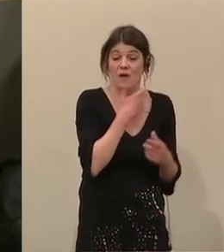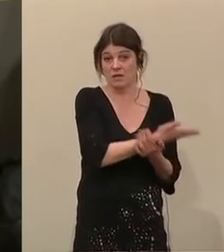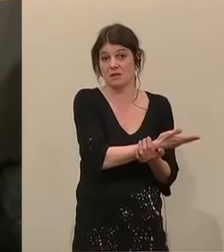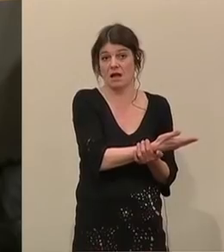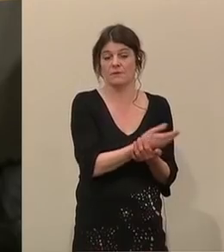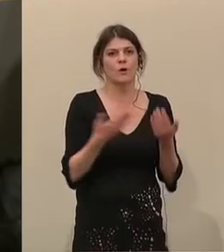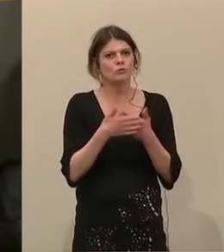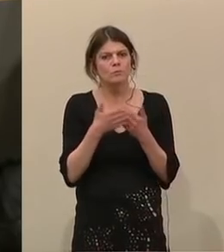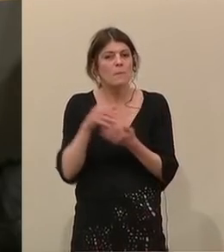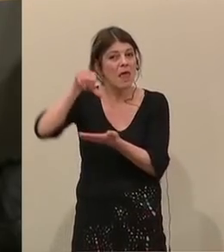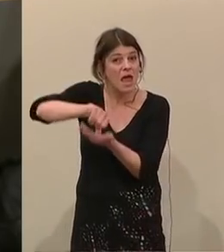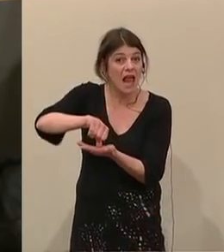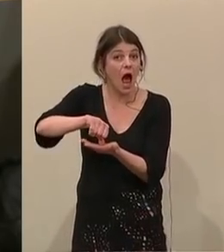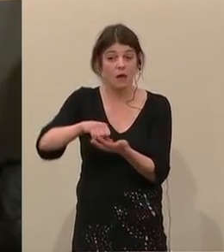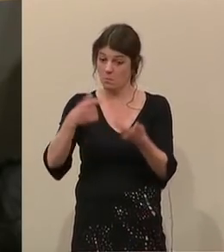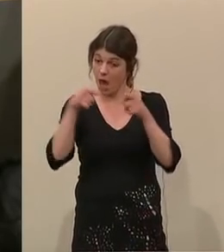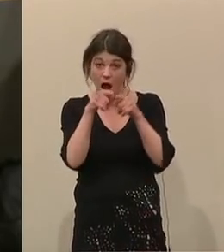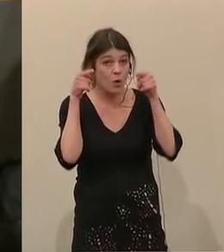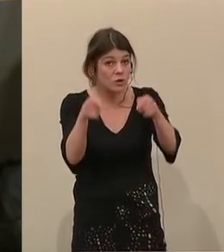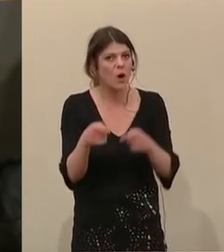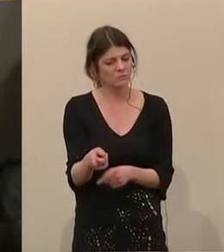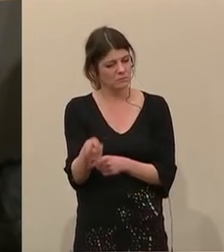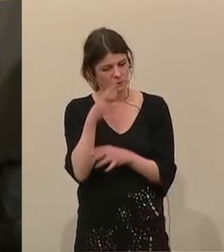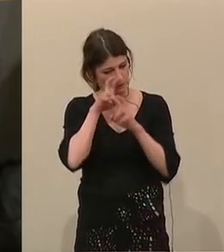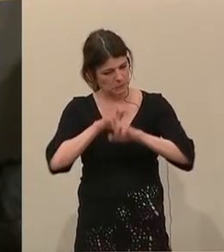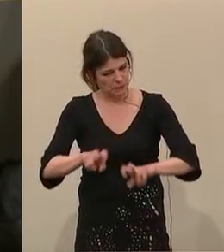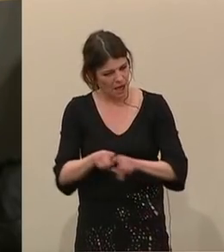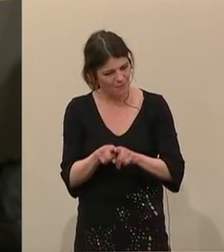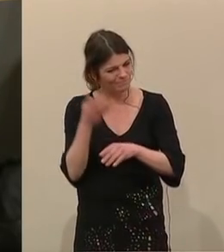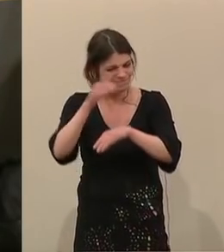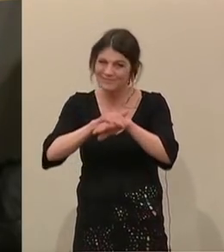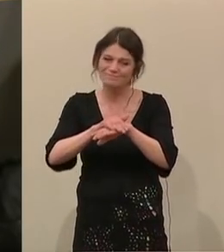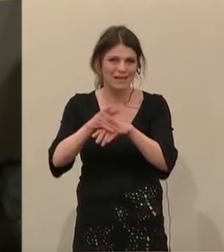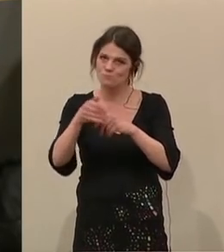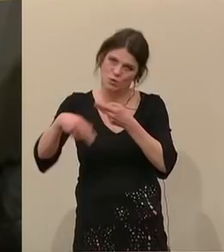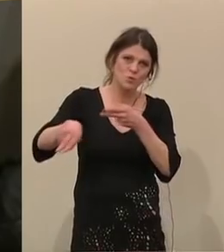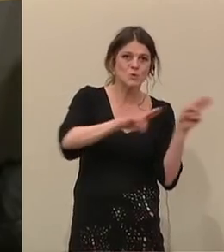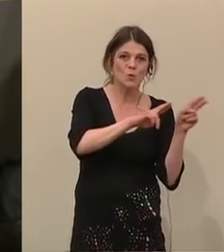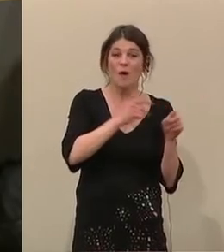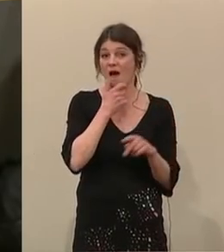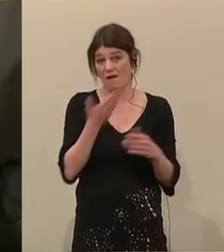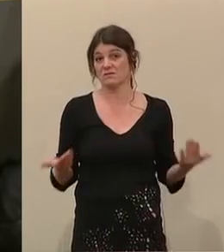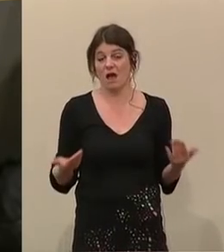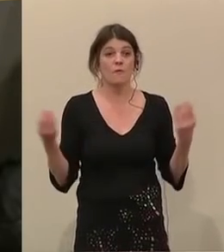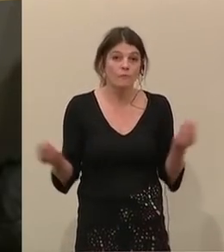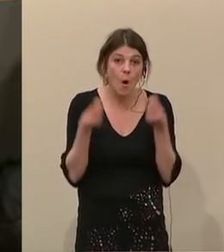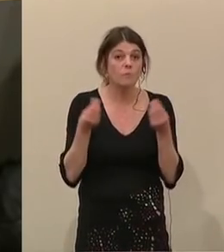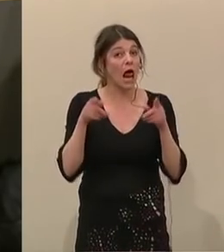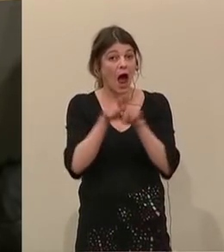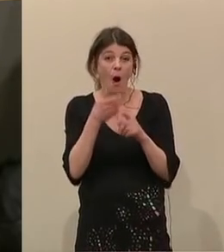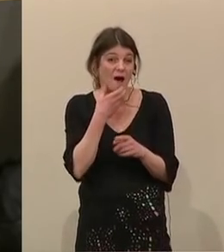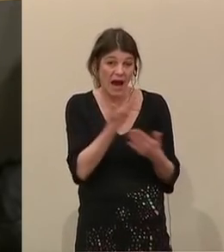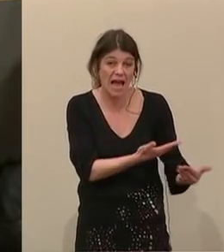sondern die etwa im Iran sind. Aber auch dort kommt man zu dem Erkenntnis, dass die nach Afghanistan zurückgeführt werden können, weil es auch in